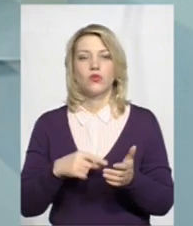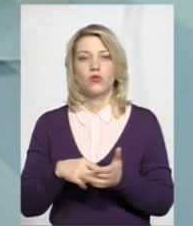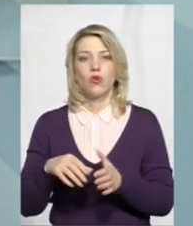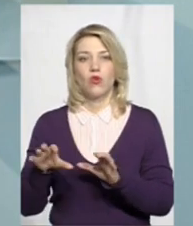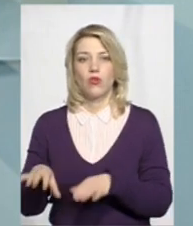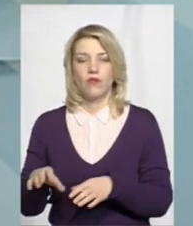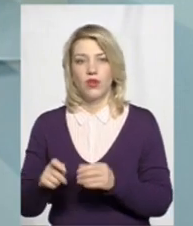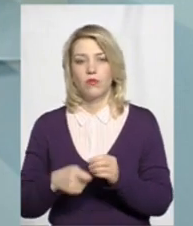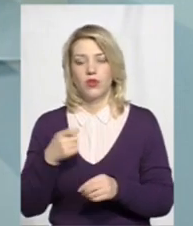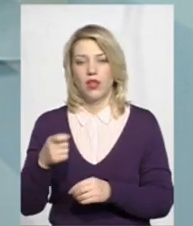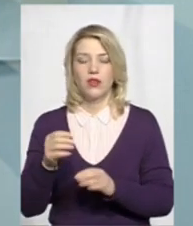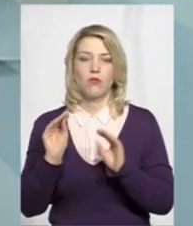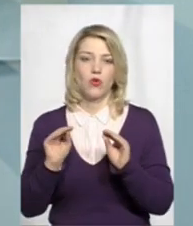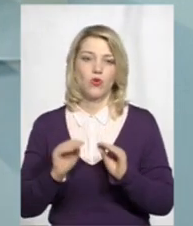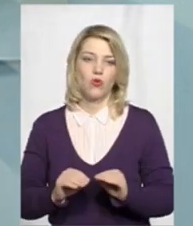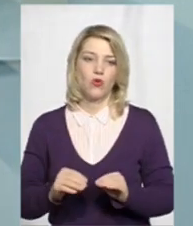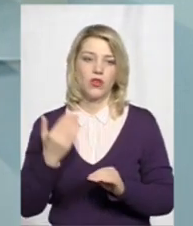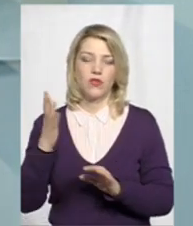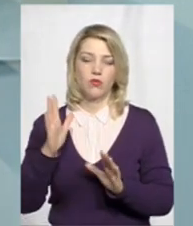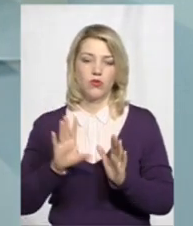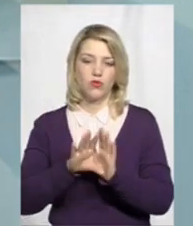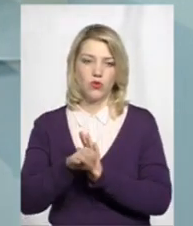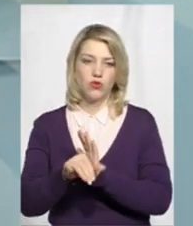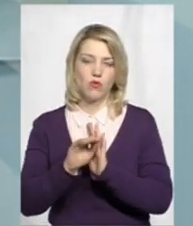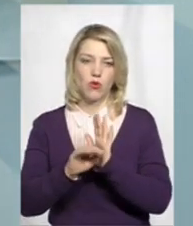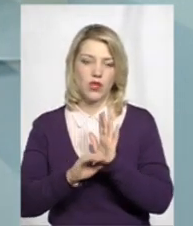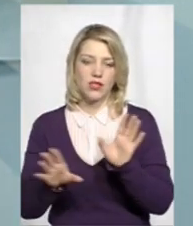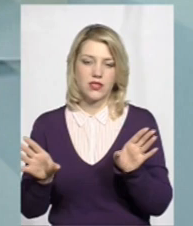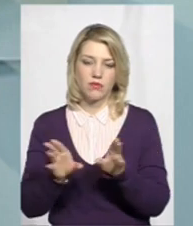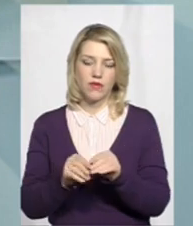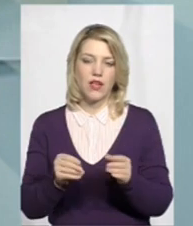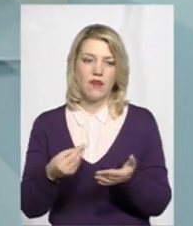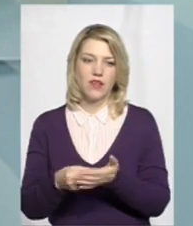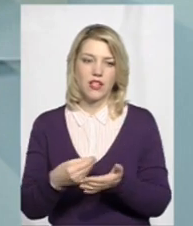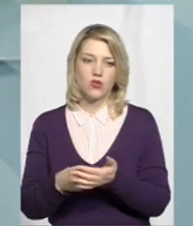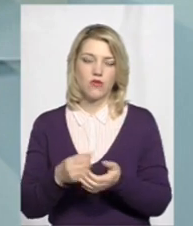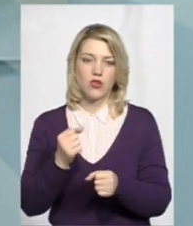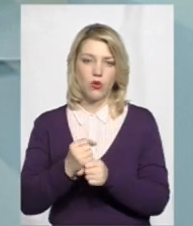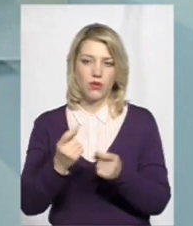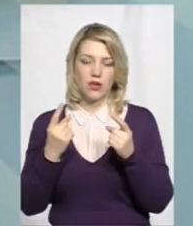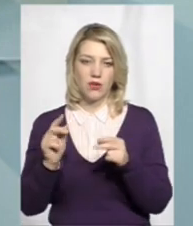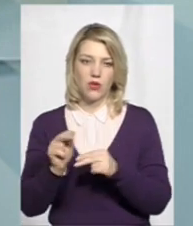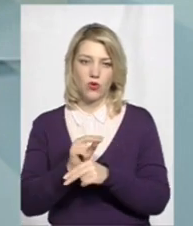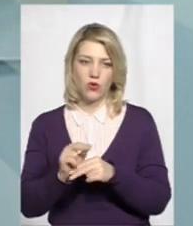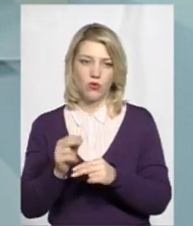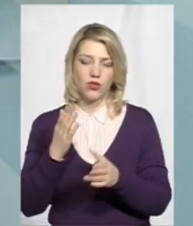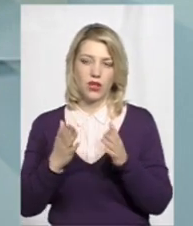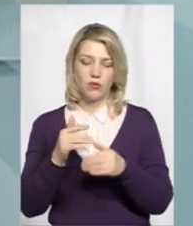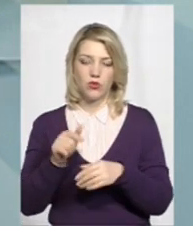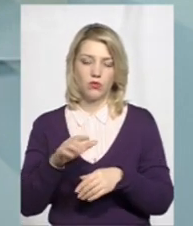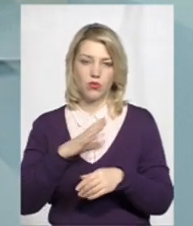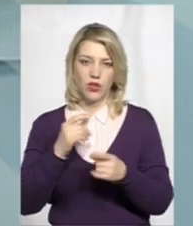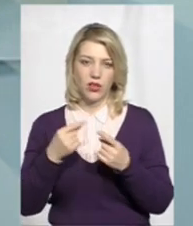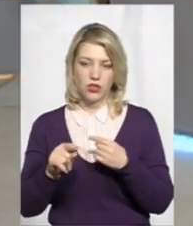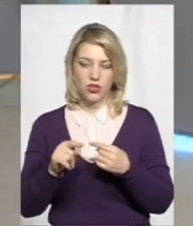голови, подати протокол, і вони будуть включені у програму співфінансування робіт з капітального ремонту. Тобто, якби тут була